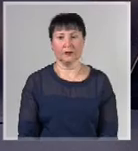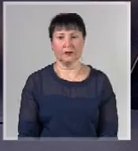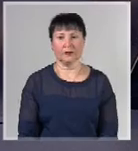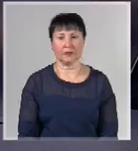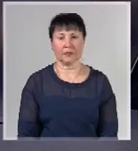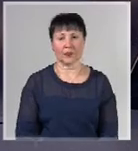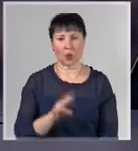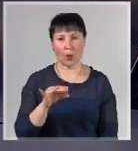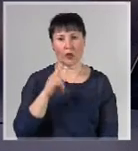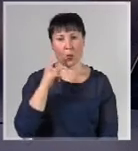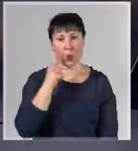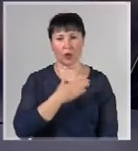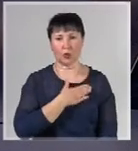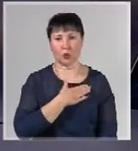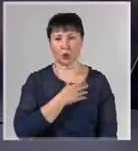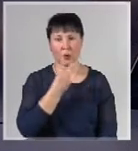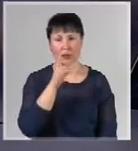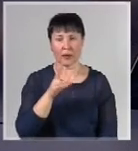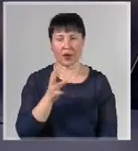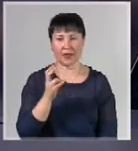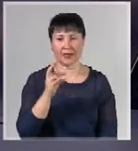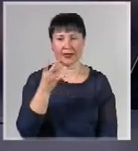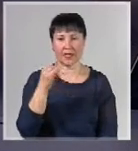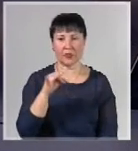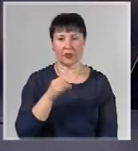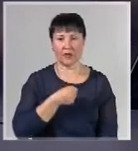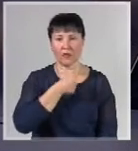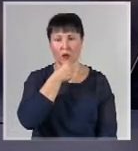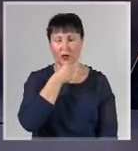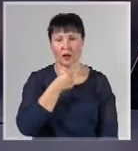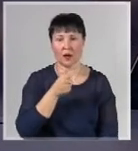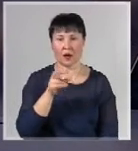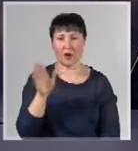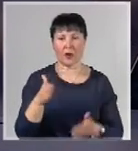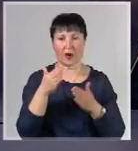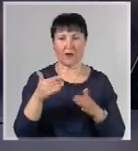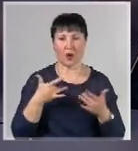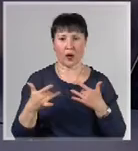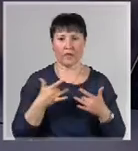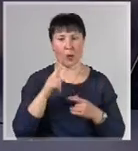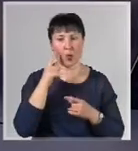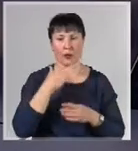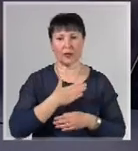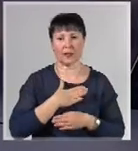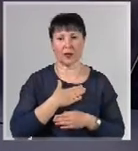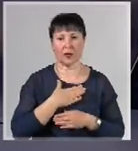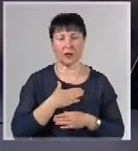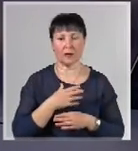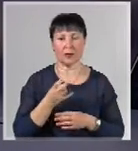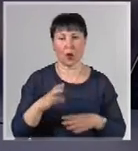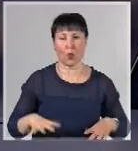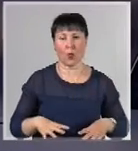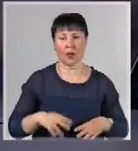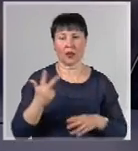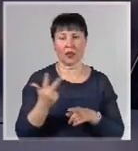Они молоды душой, несмотря на серебряный возраст. Конкурс хоровых коллективов «Песни молодости нашей» проводится на Кубани вот уже